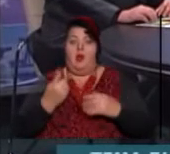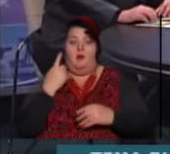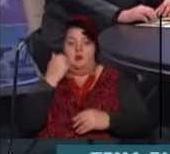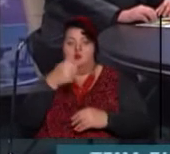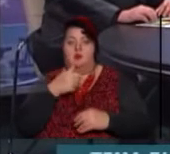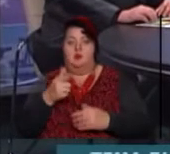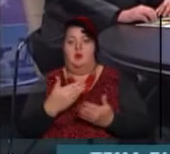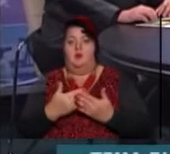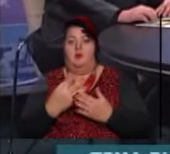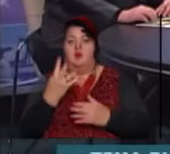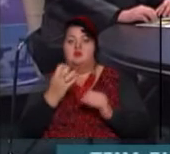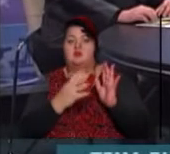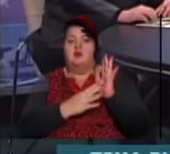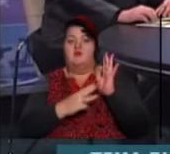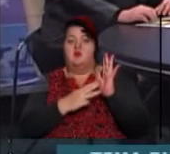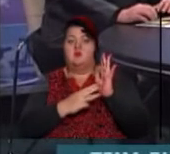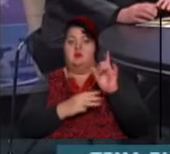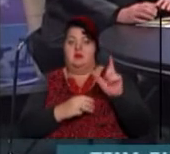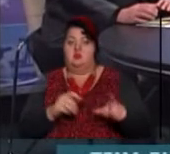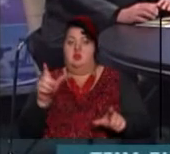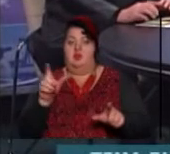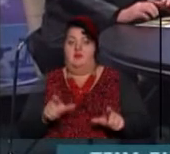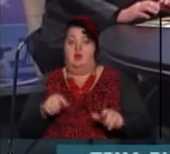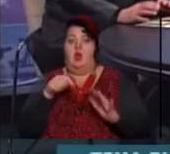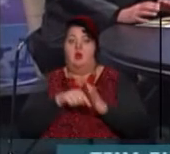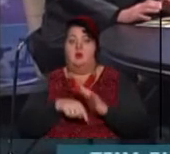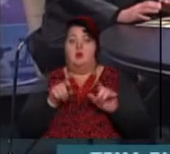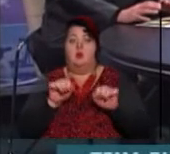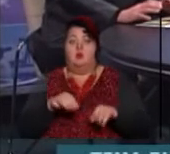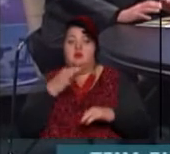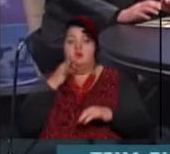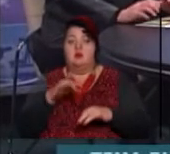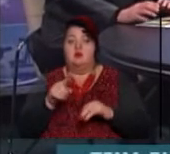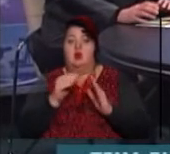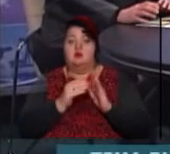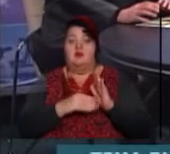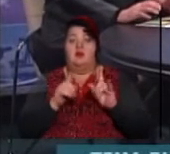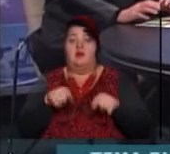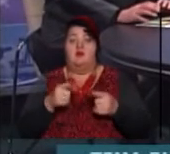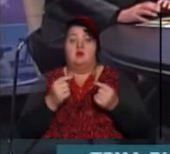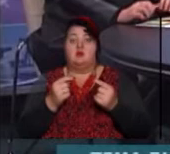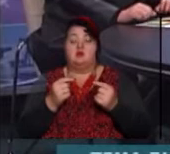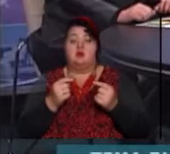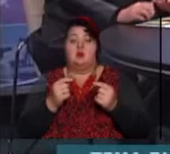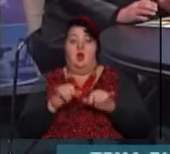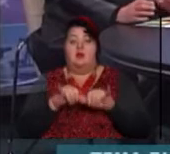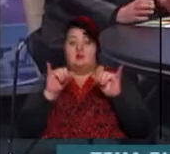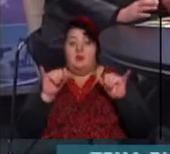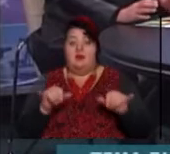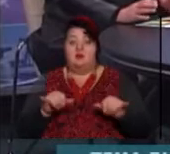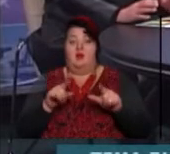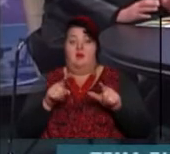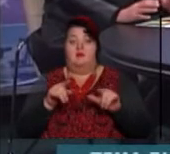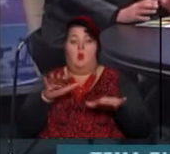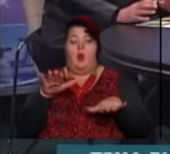преділах 480 чоловік. Тобто тут можна сказати, цифра трішки зменшилась? Чуть-чуть увеличилась, але